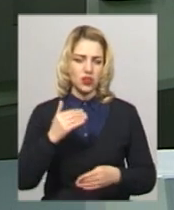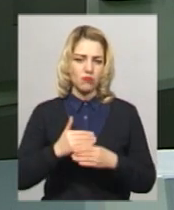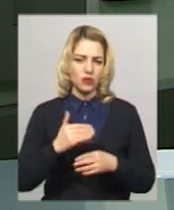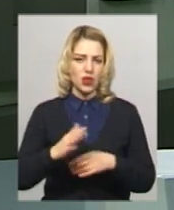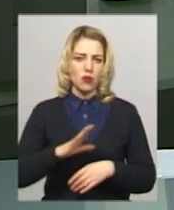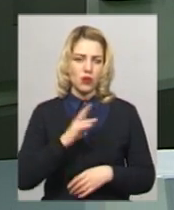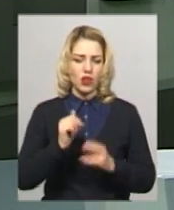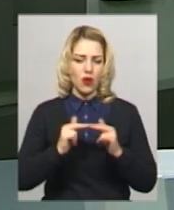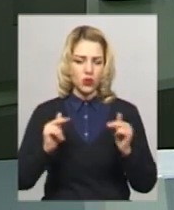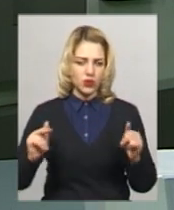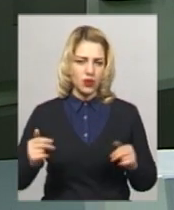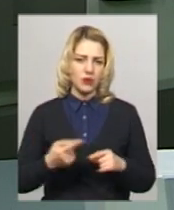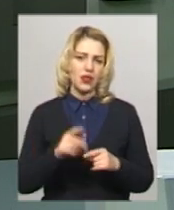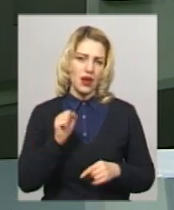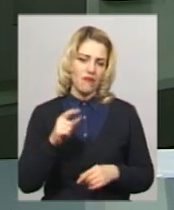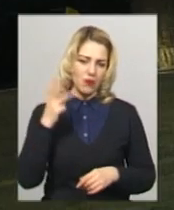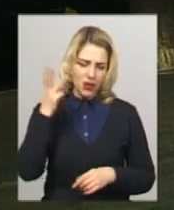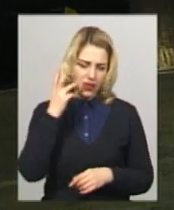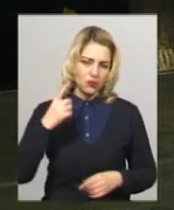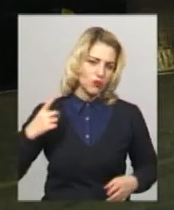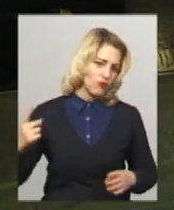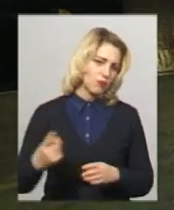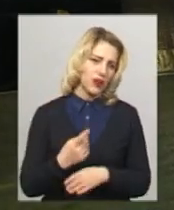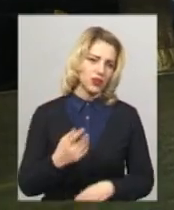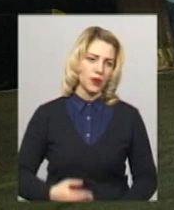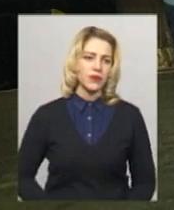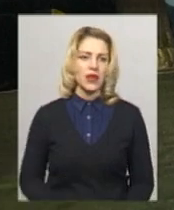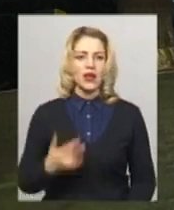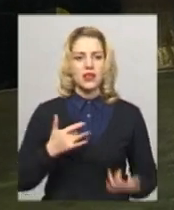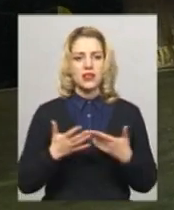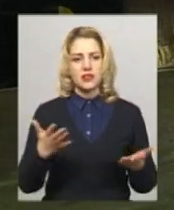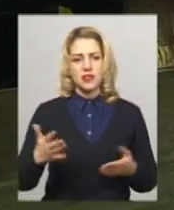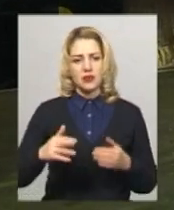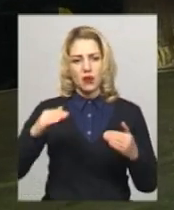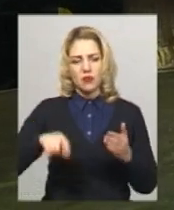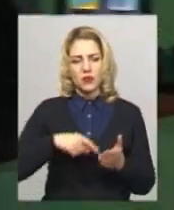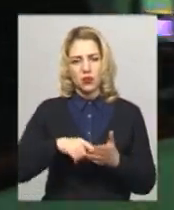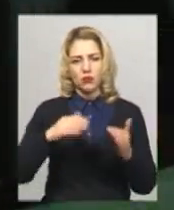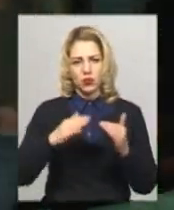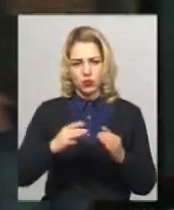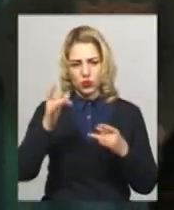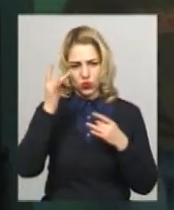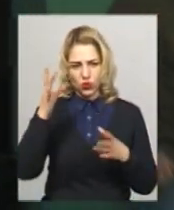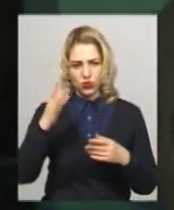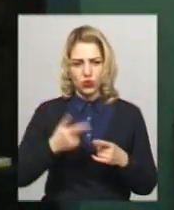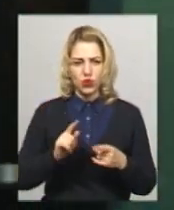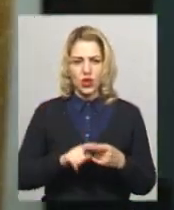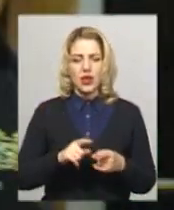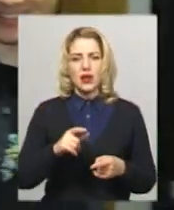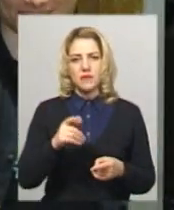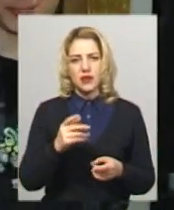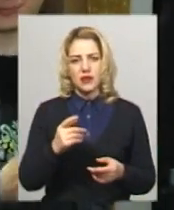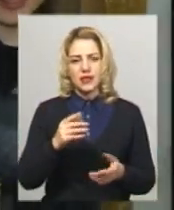Хмельницькому вистава ставиться вперше. На сцені Хмельницького міського будинку культури репетиція вистави «Монологи війни». Режисер